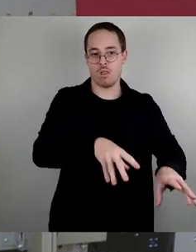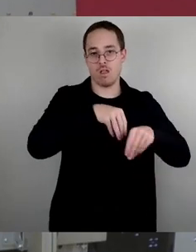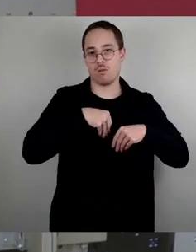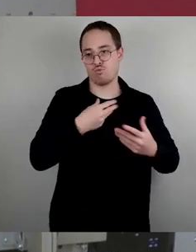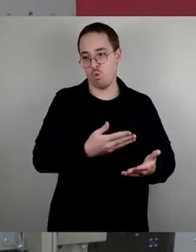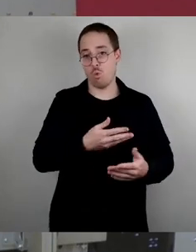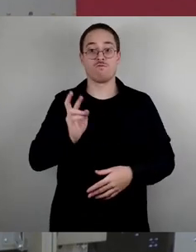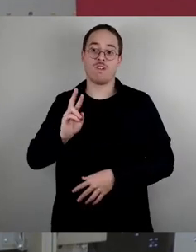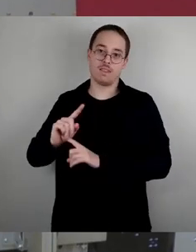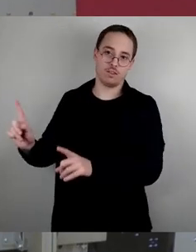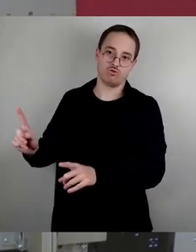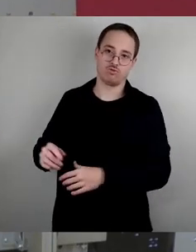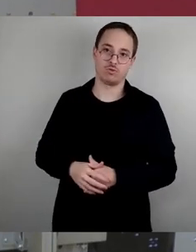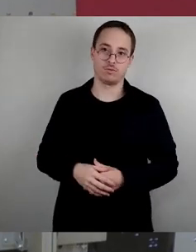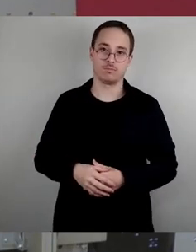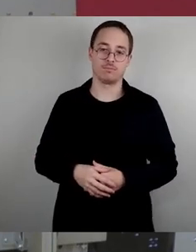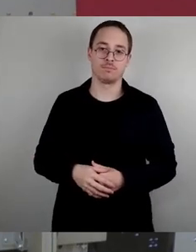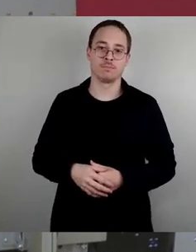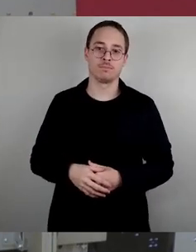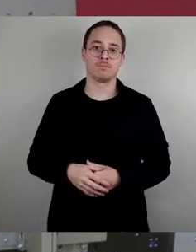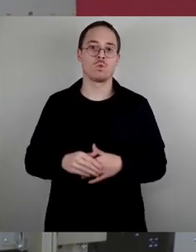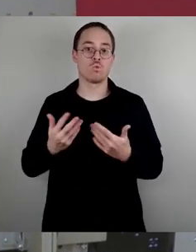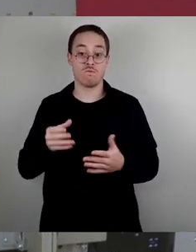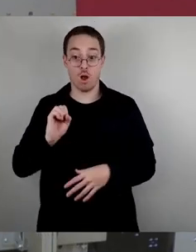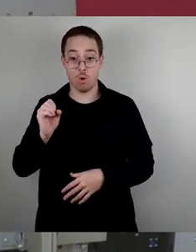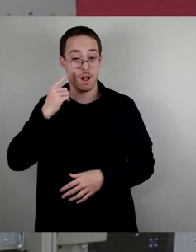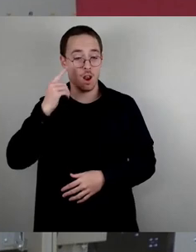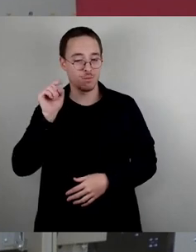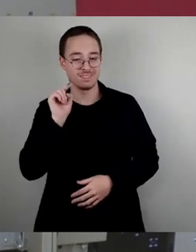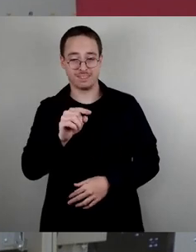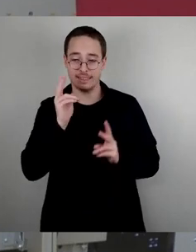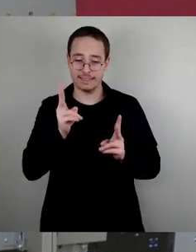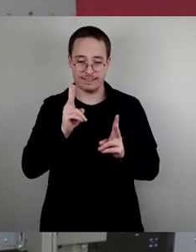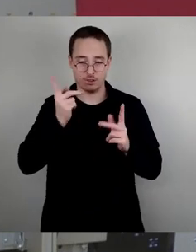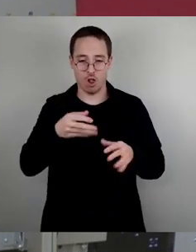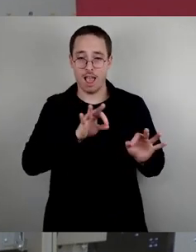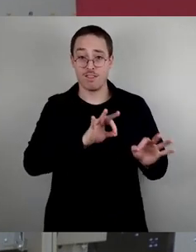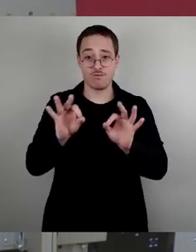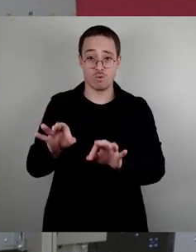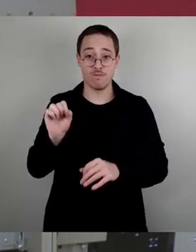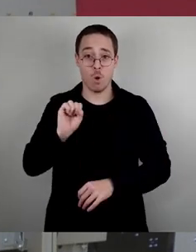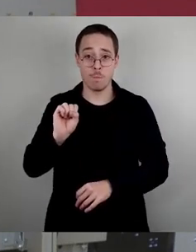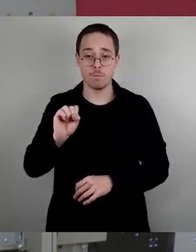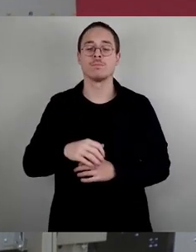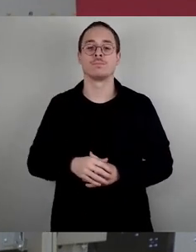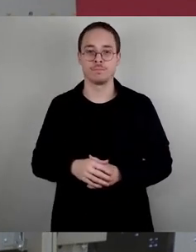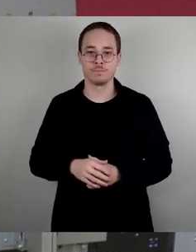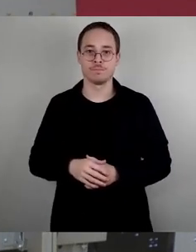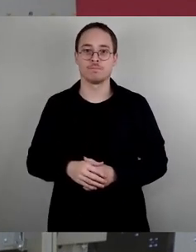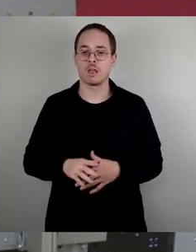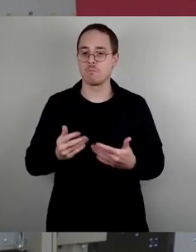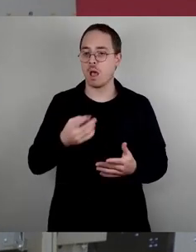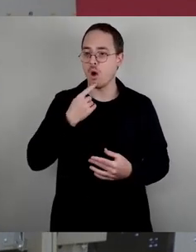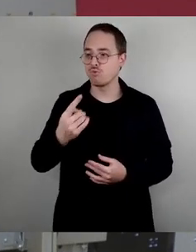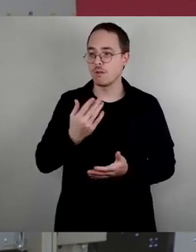warum wir glauben, dass es richtig ist, das hier einzuführen. Es gibt verschiedene Aussagen, wie viele Wohnungen zweckentfremdet werden. Ich kenne die